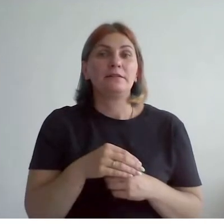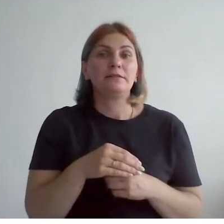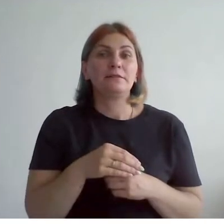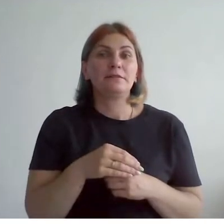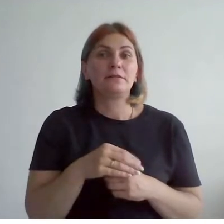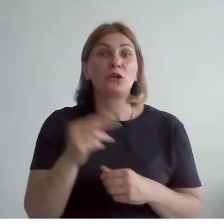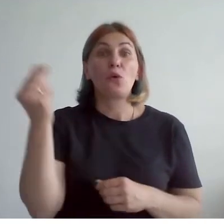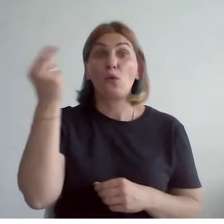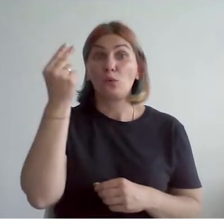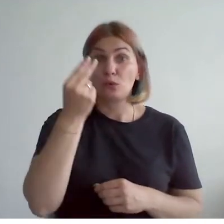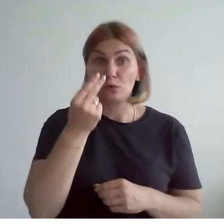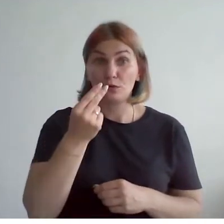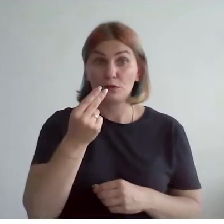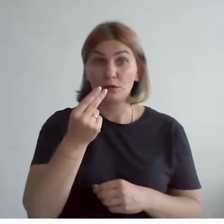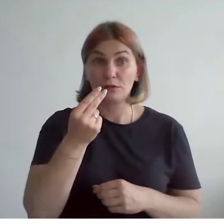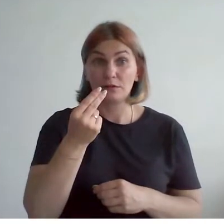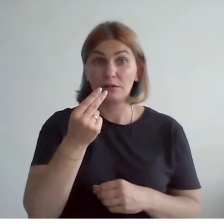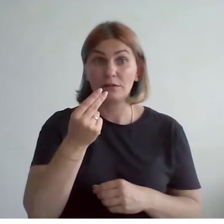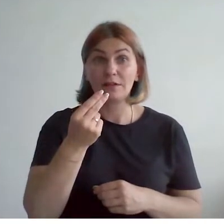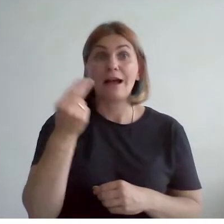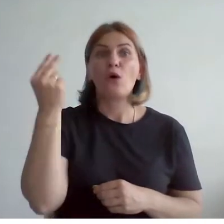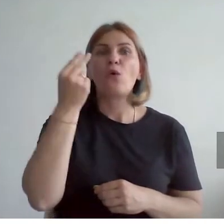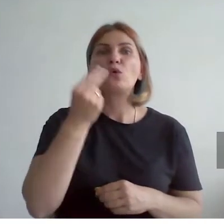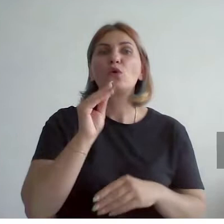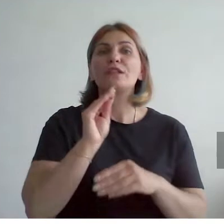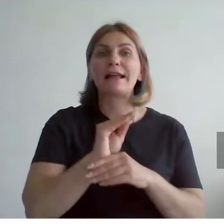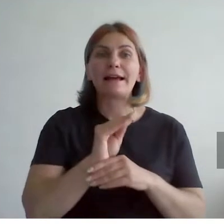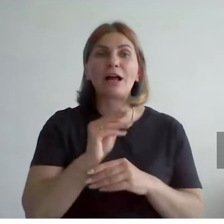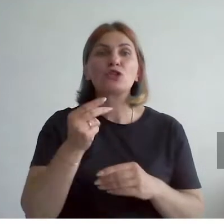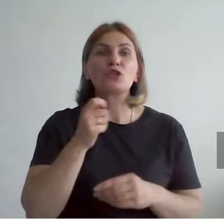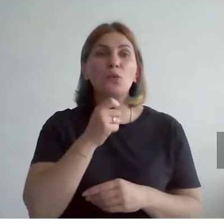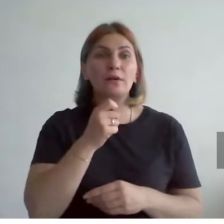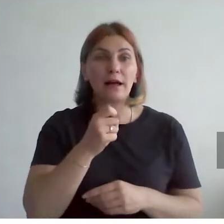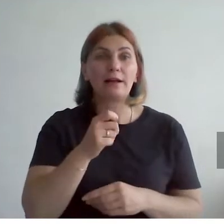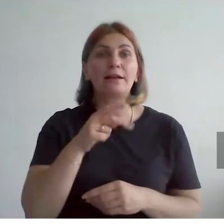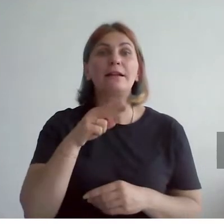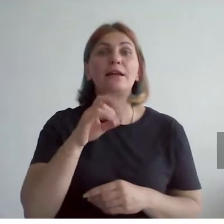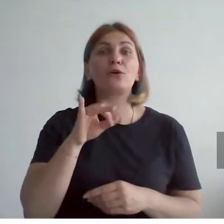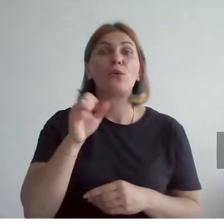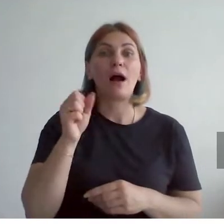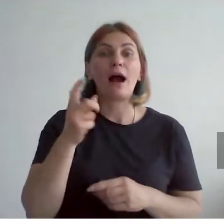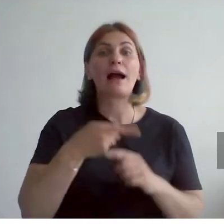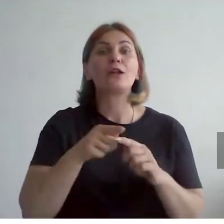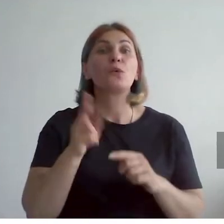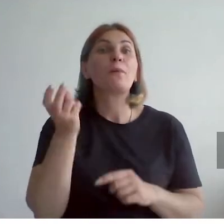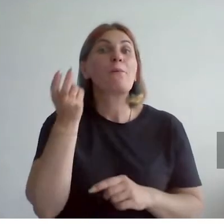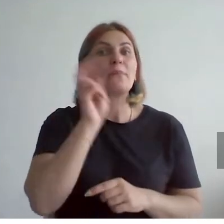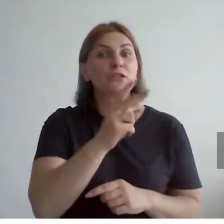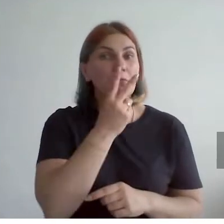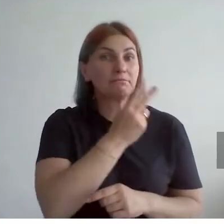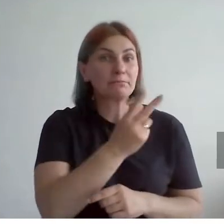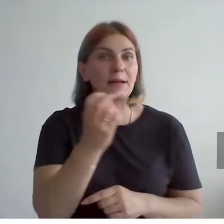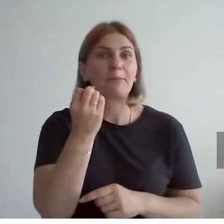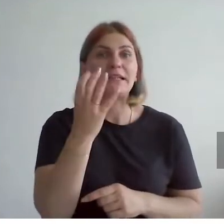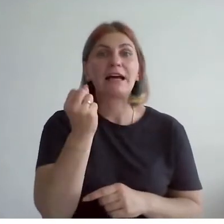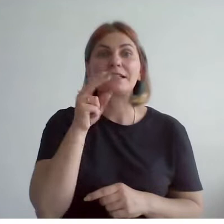Художник, точнее художный критик, журналист Луи Леруа, который пришел на вернисаж 15 апреля